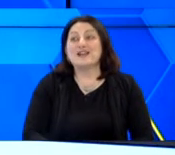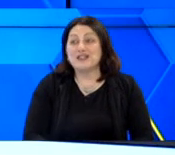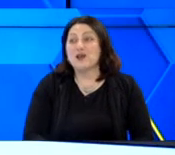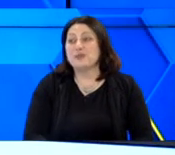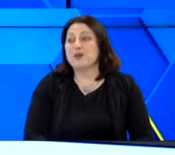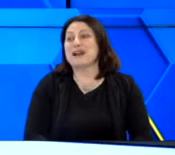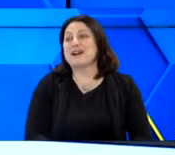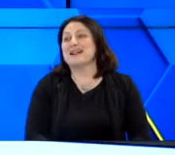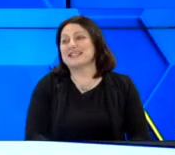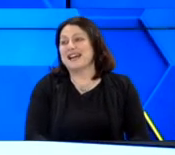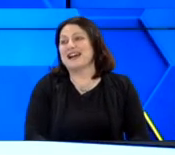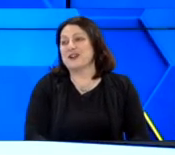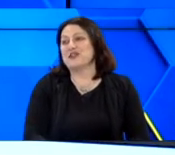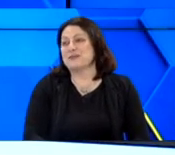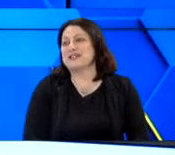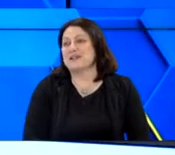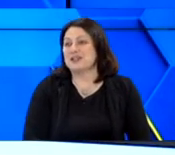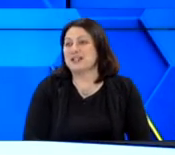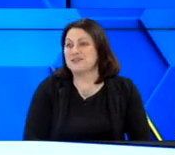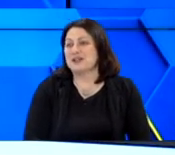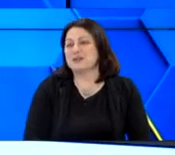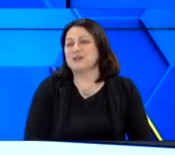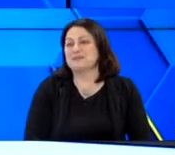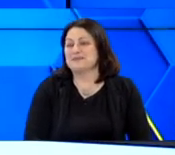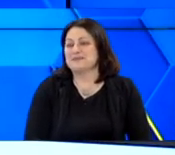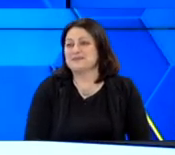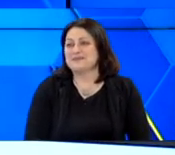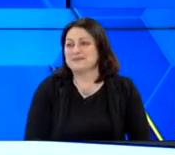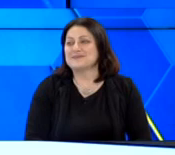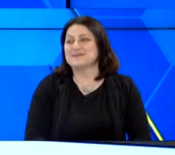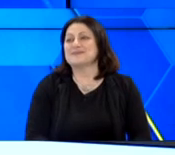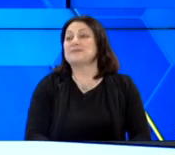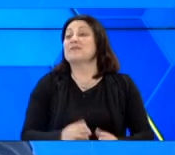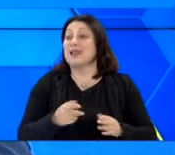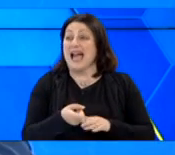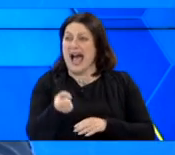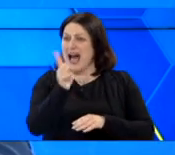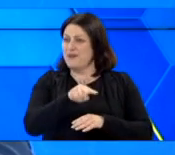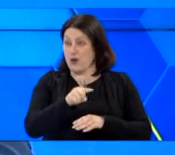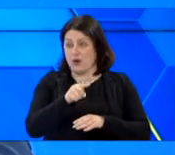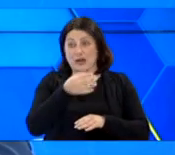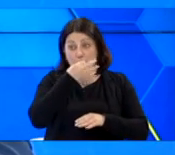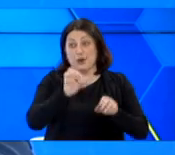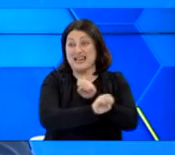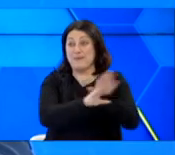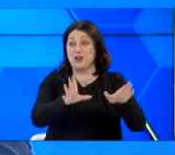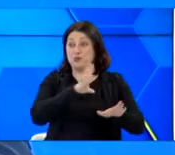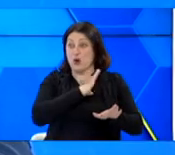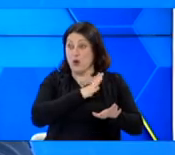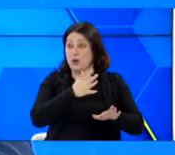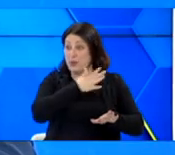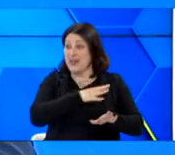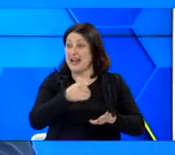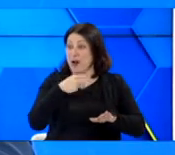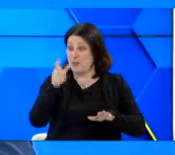Το τελευταίο λεπτό, πραγματικά. Καρδιοχτυπήσαμε το τελευταίο λεπτό. Και αύριο, να το πούμε για τον κόσμο που θέλει να πάει στο μάτς,